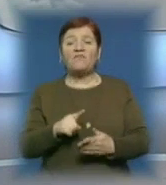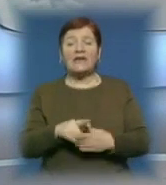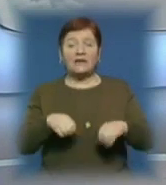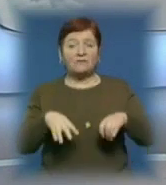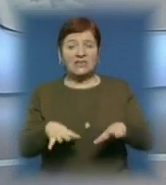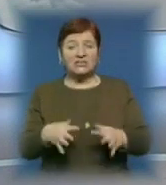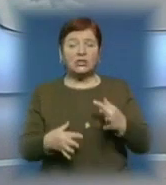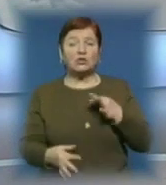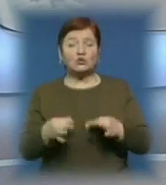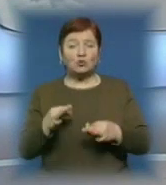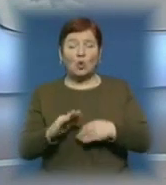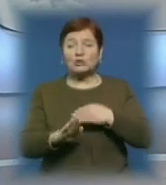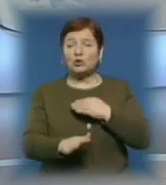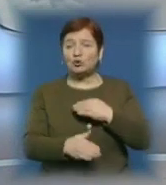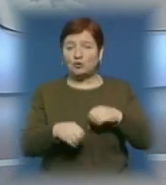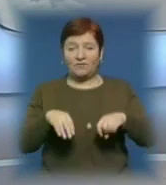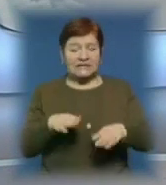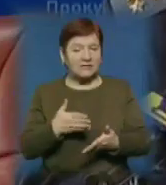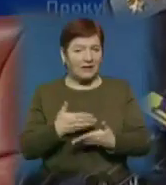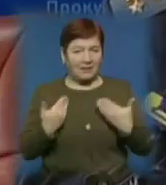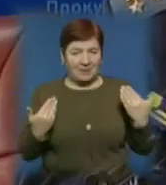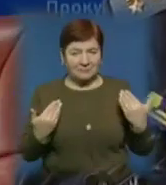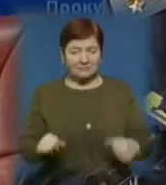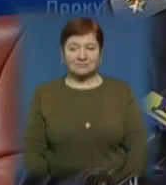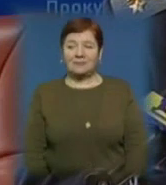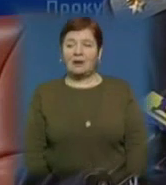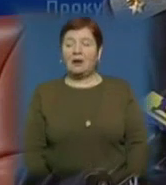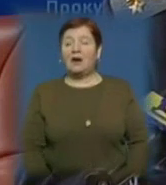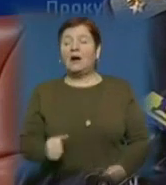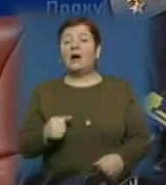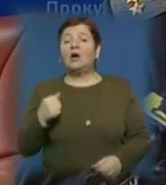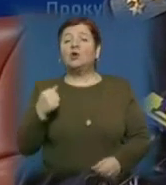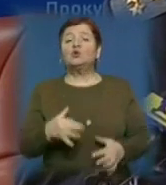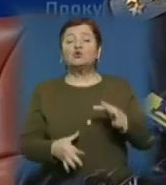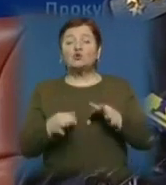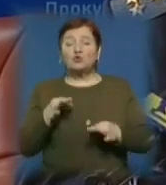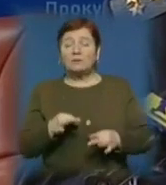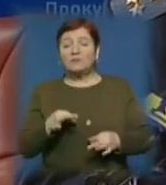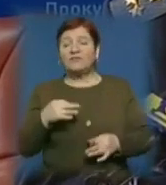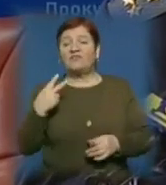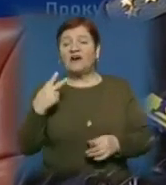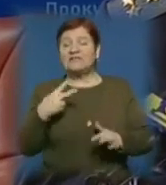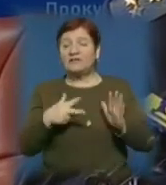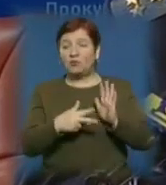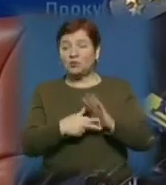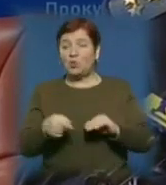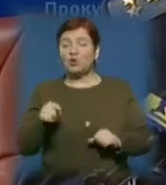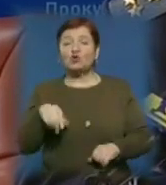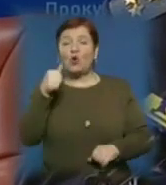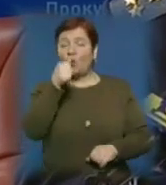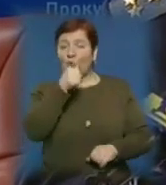але остаточного рішення ще нема. Судом 28.01 цього року